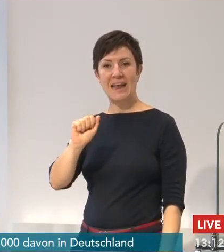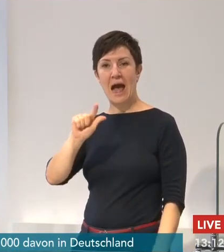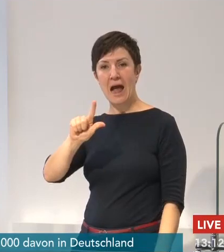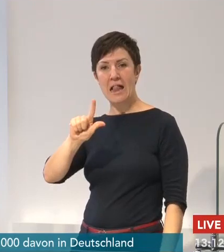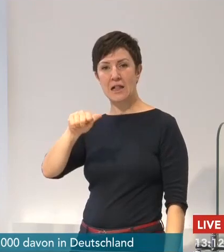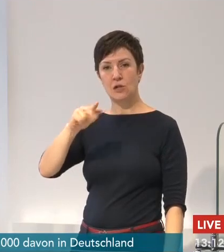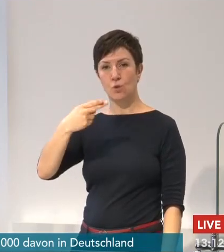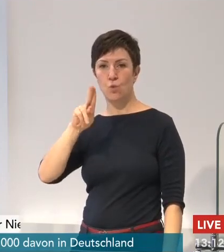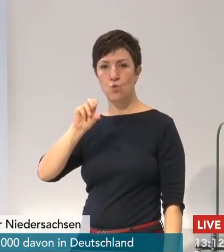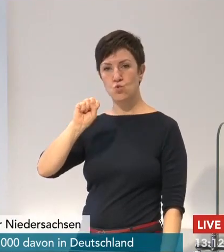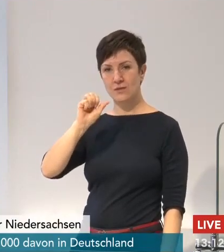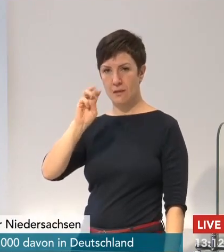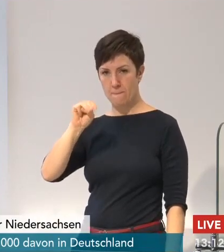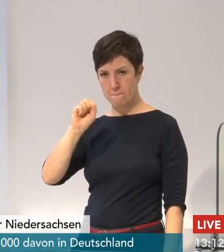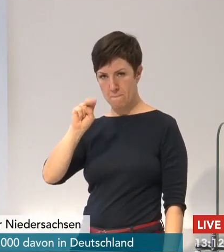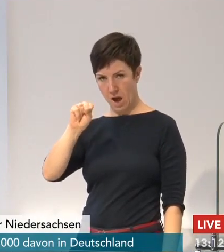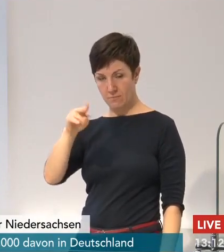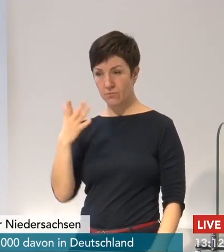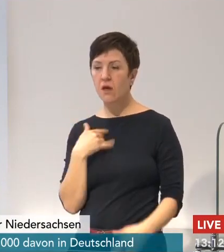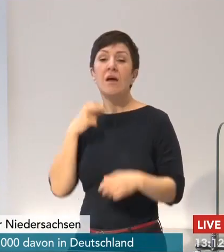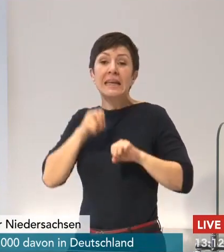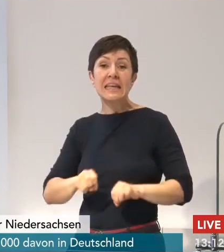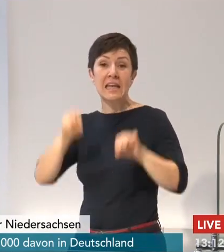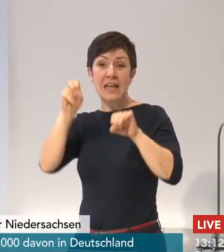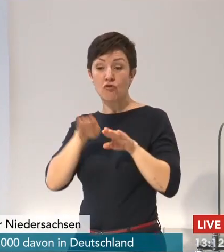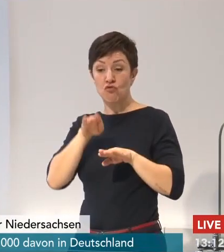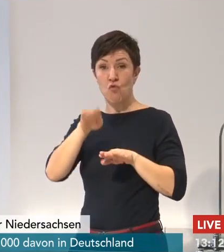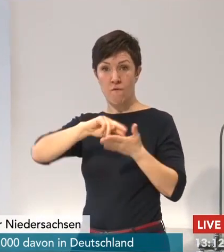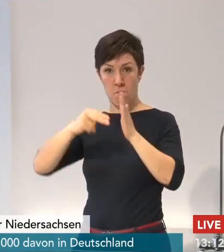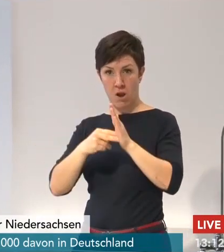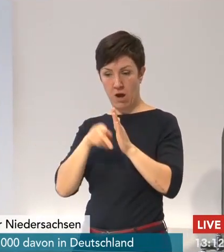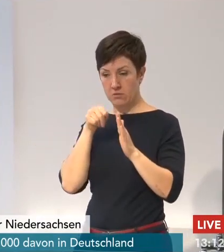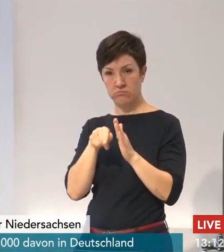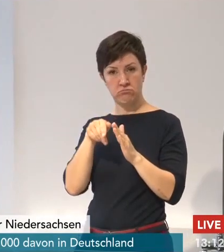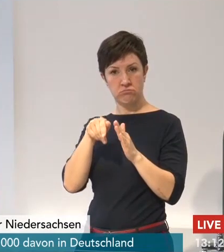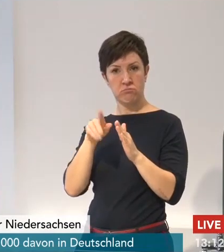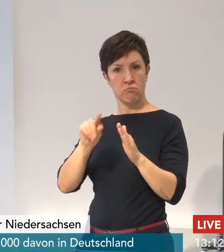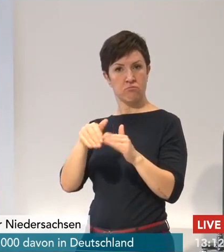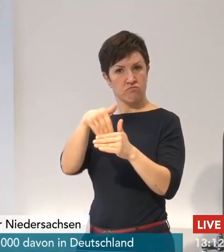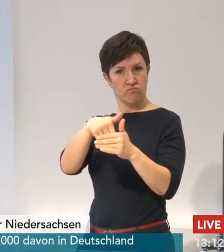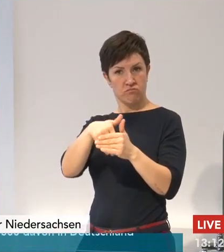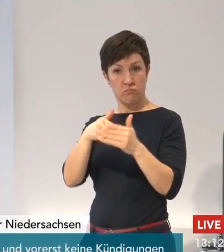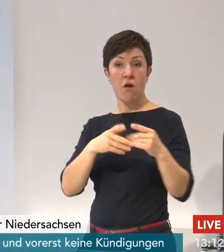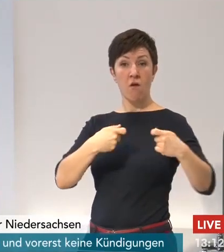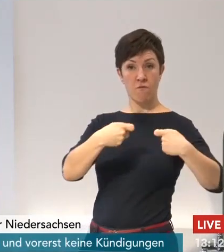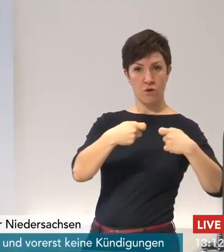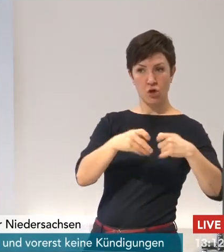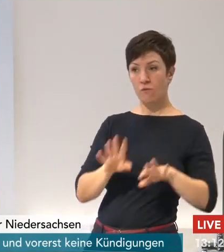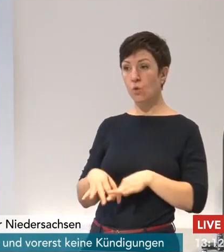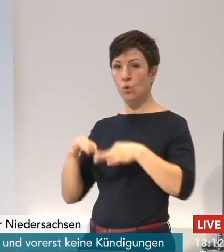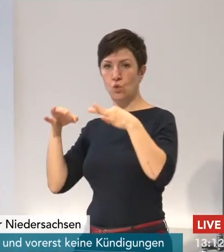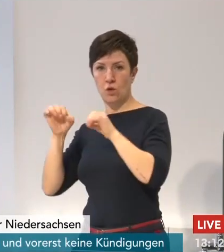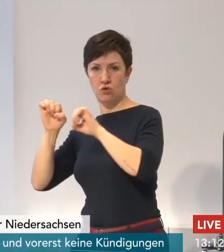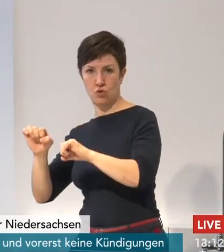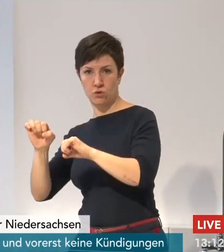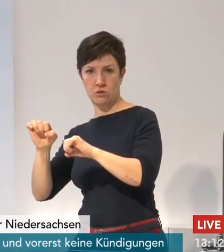Niedersachsen geht mit dem Stufenplan. Wir in der Abwägung zwischen wirtschaftlichen und gesundheitlichen Risiken für unser